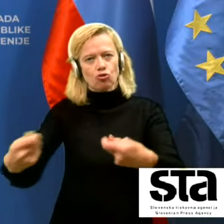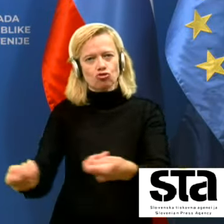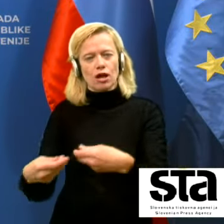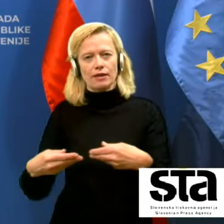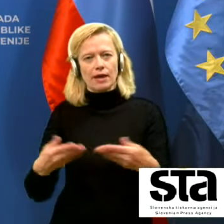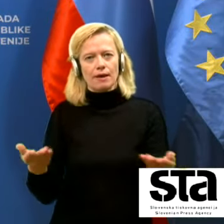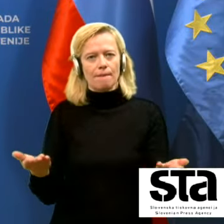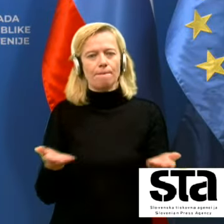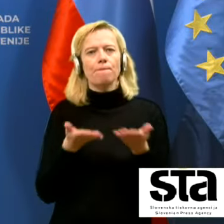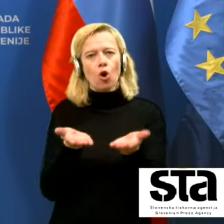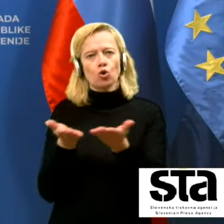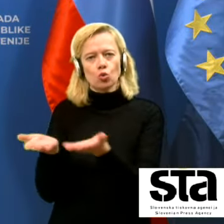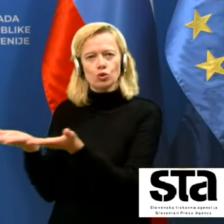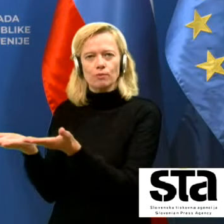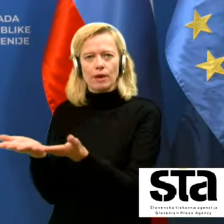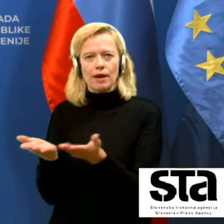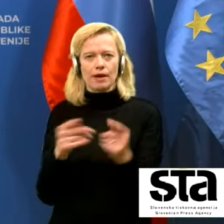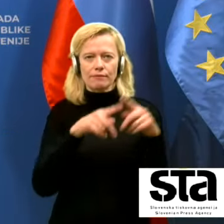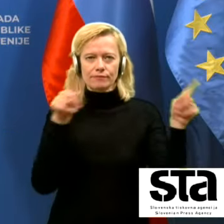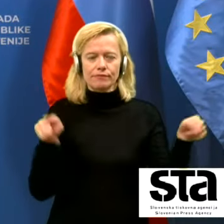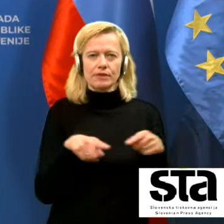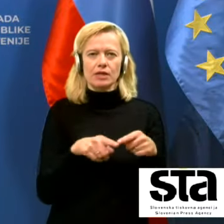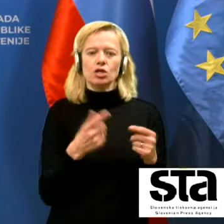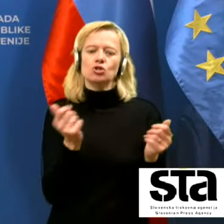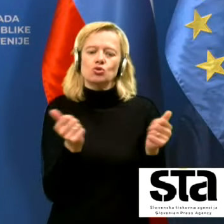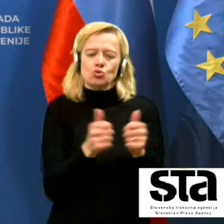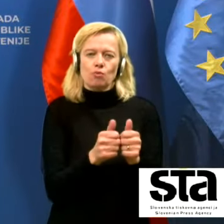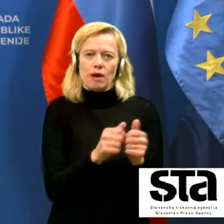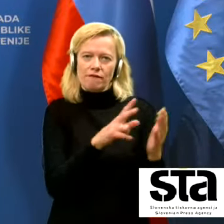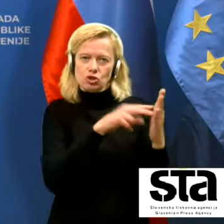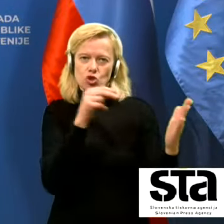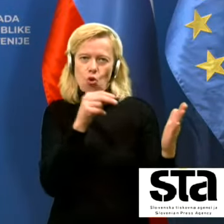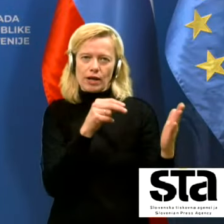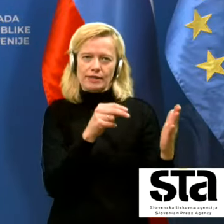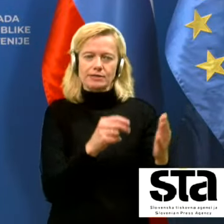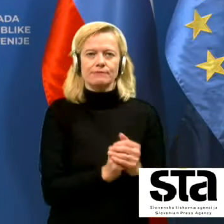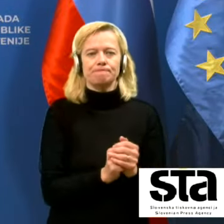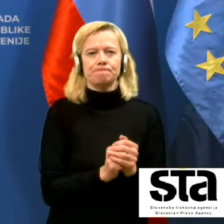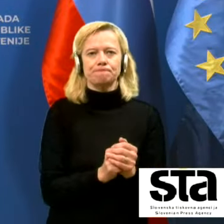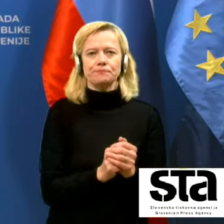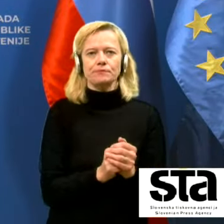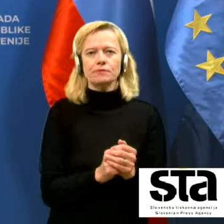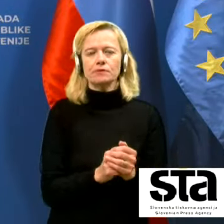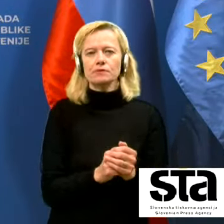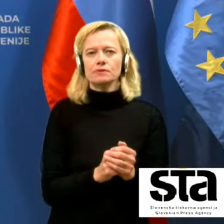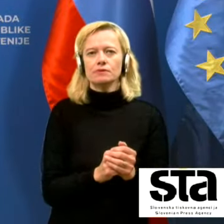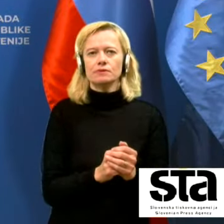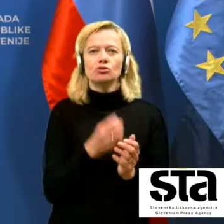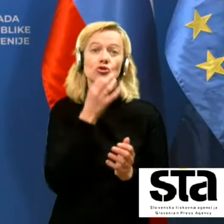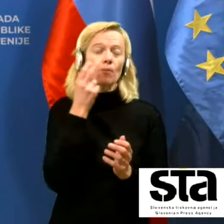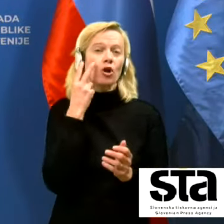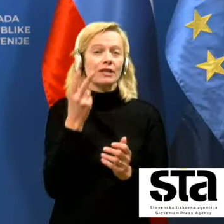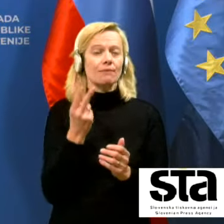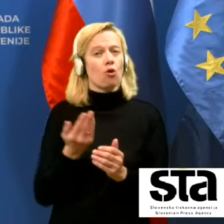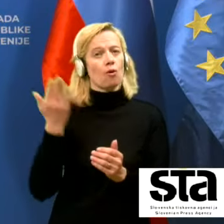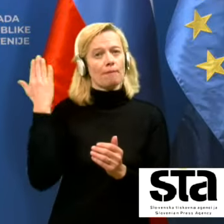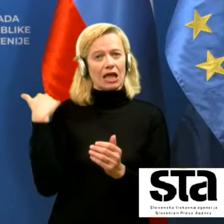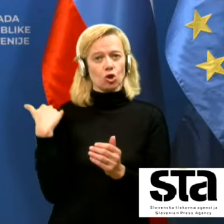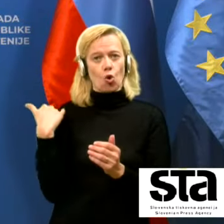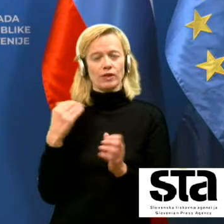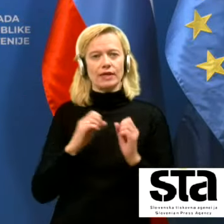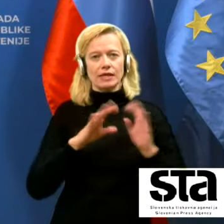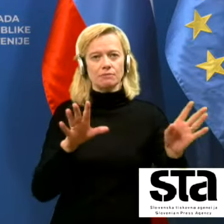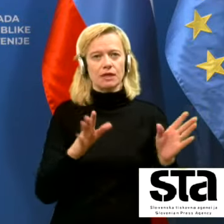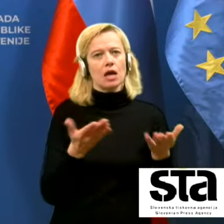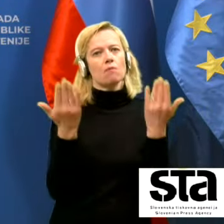skupaj z vzorci in če gledam samo na predhodni razpis, povabljenih je